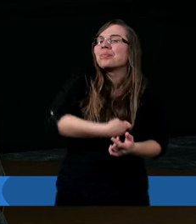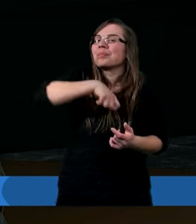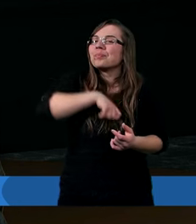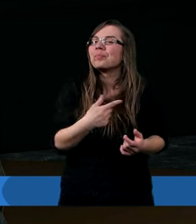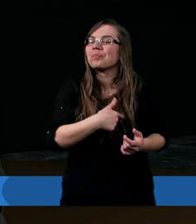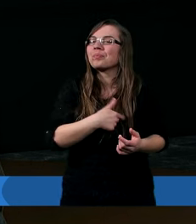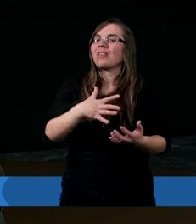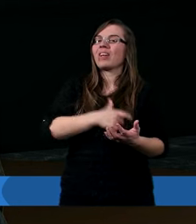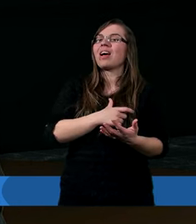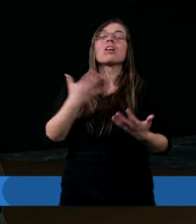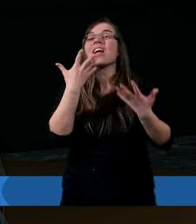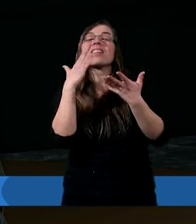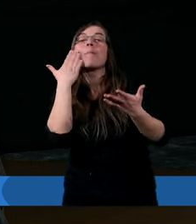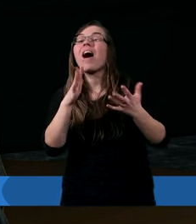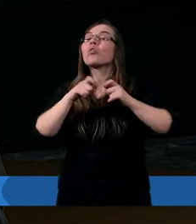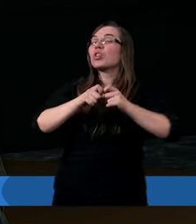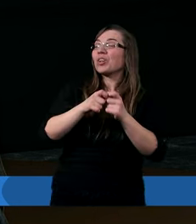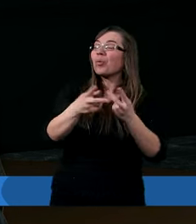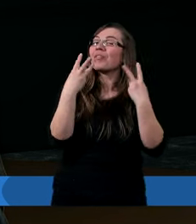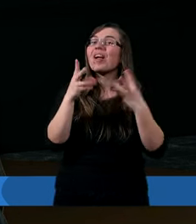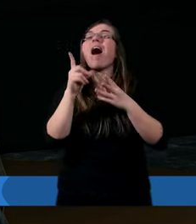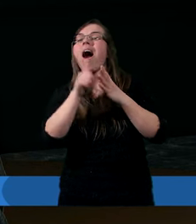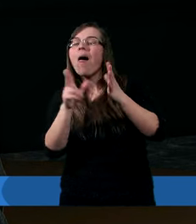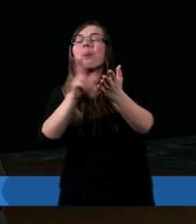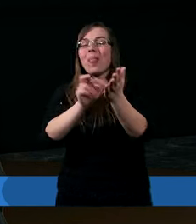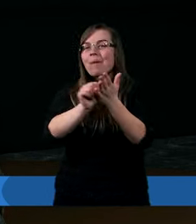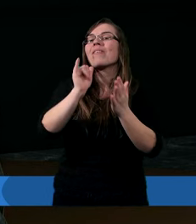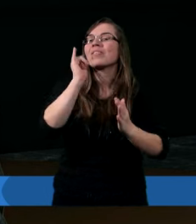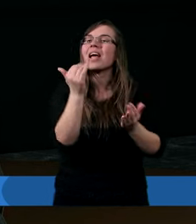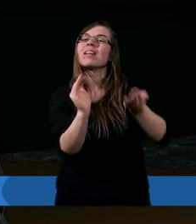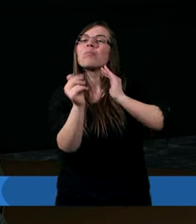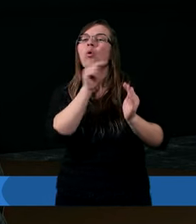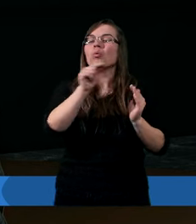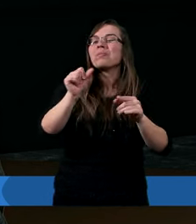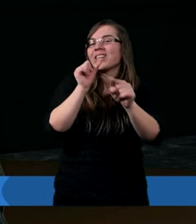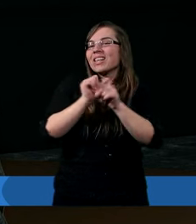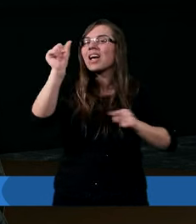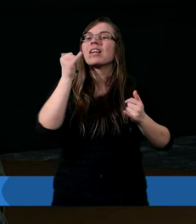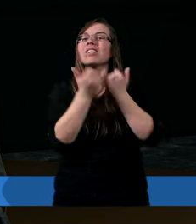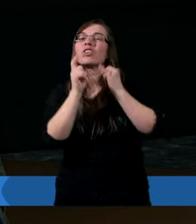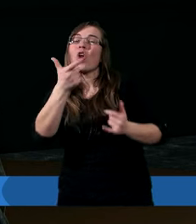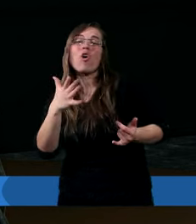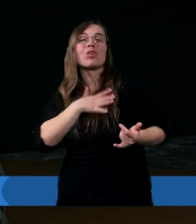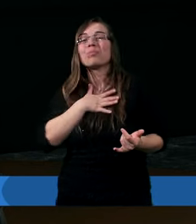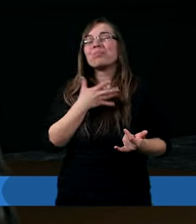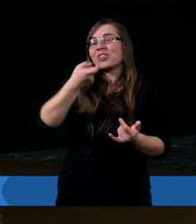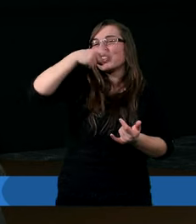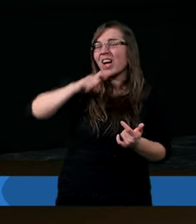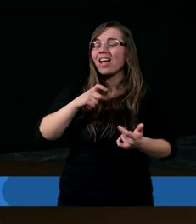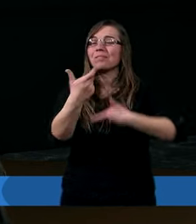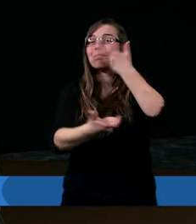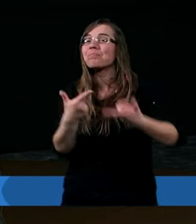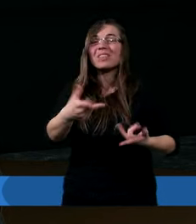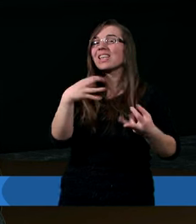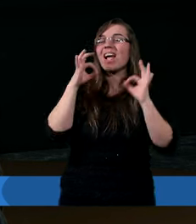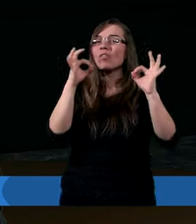nie do końca zawsze ścisłe, ale w jakimś stopniu na pewno jest olbrzymi dyskomfort, jeżeli zrobimy coś niewłaściwego i wiemy, że